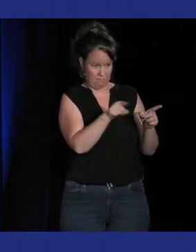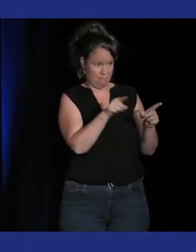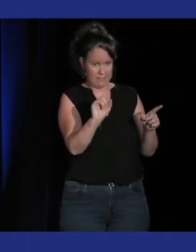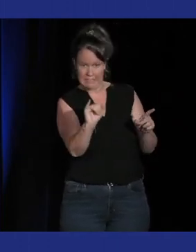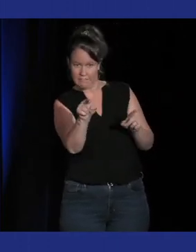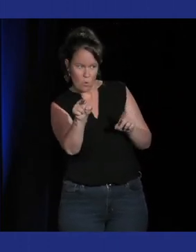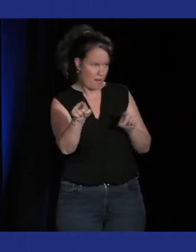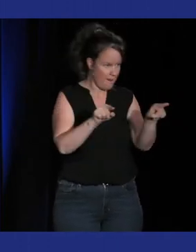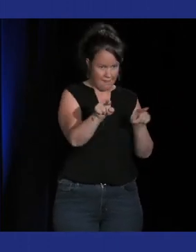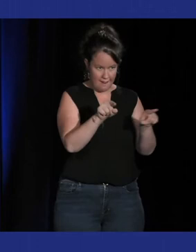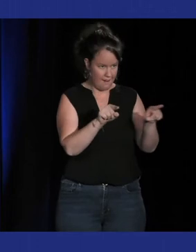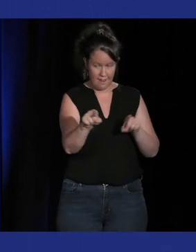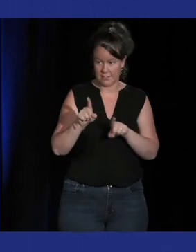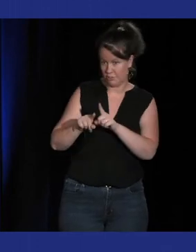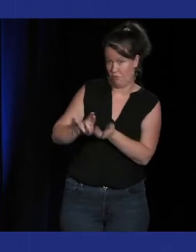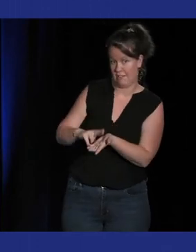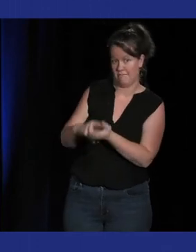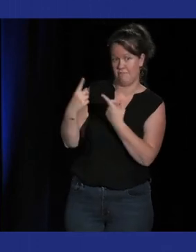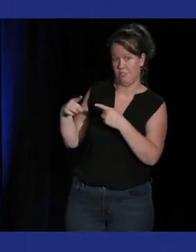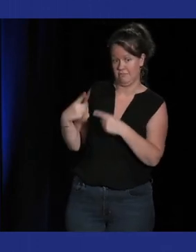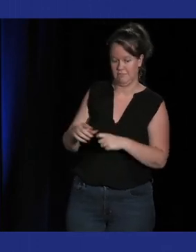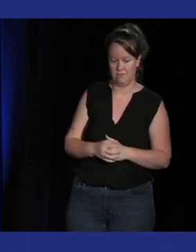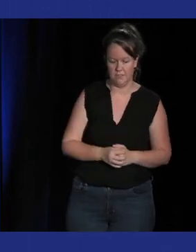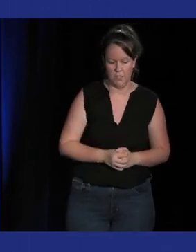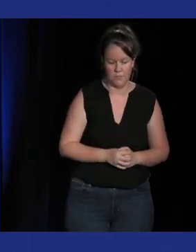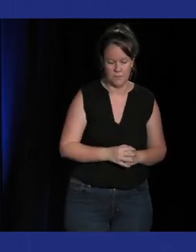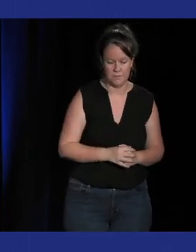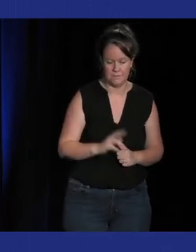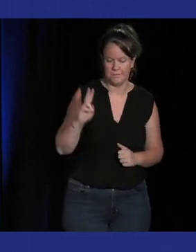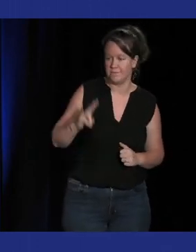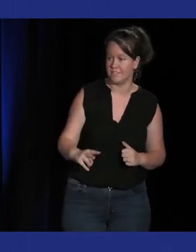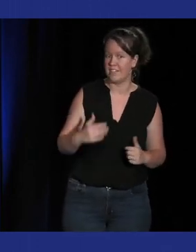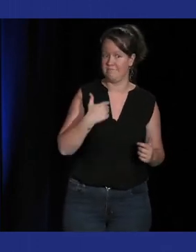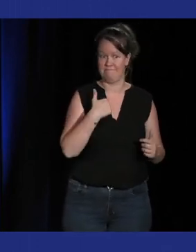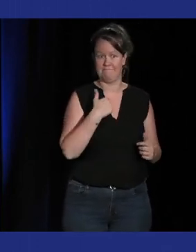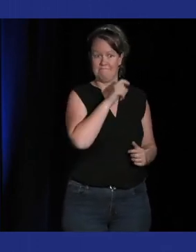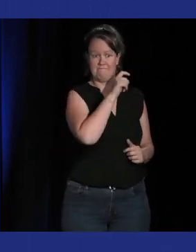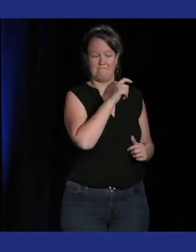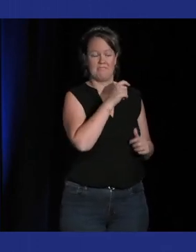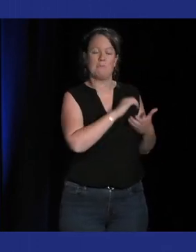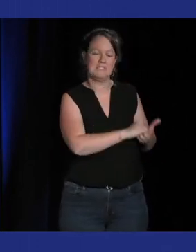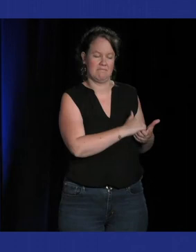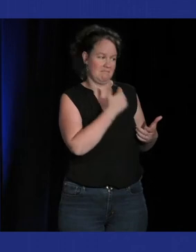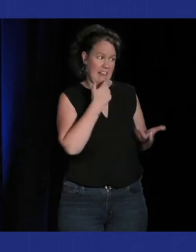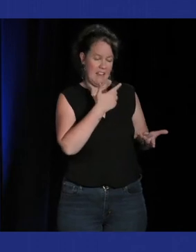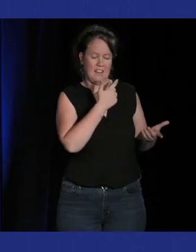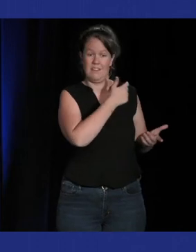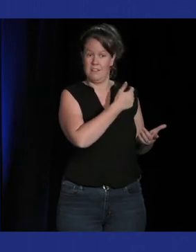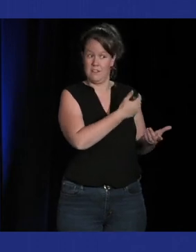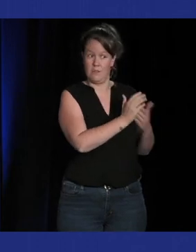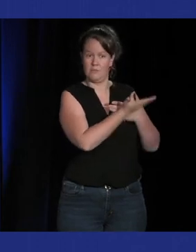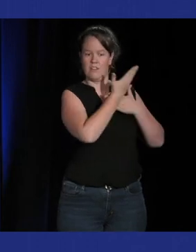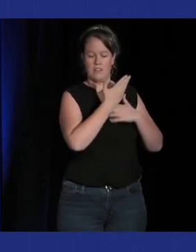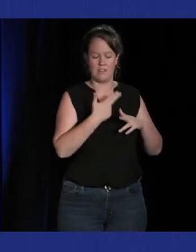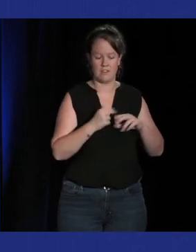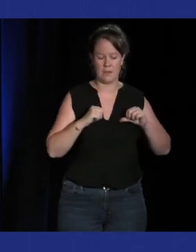un ami et collègue quand je lui ai parlé de cette automata ronde m'a cité l'exemple d'un boss qui